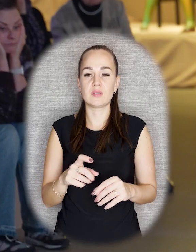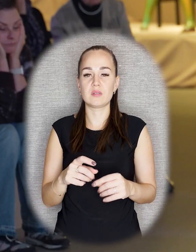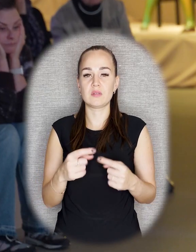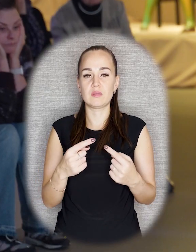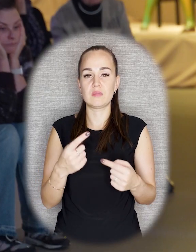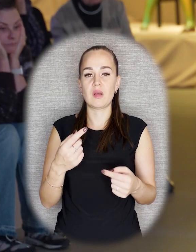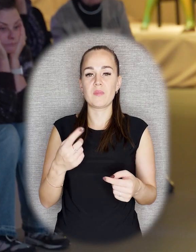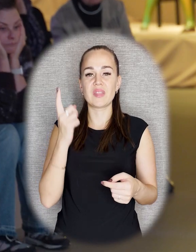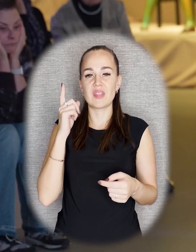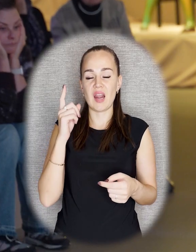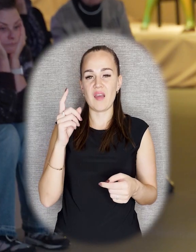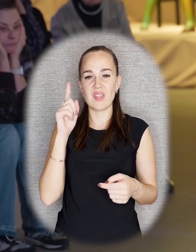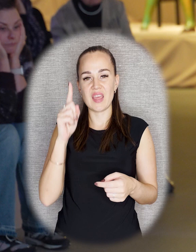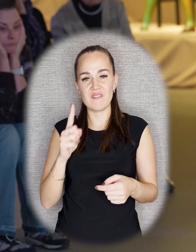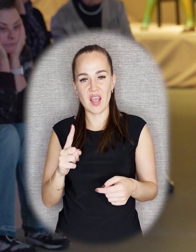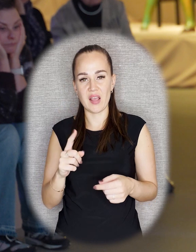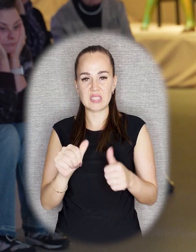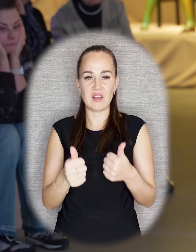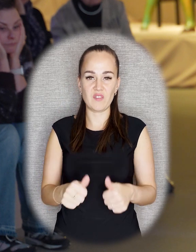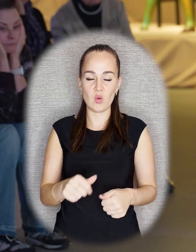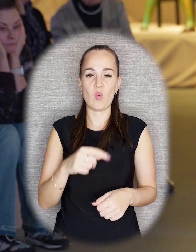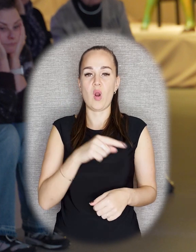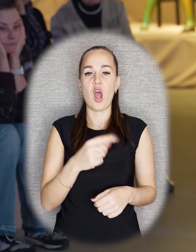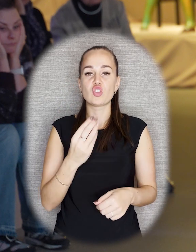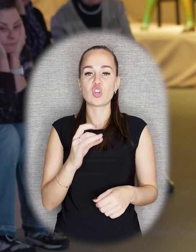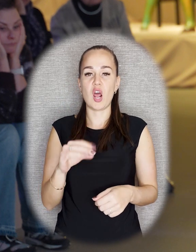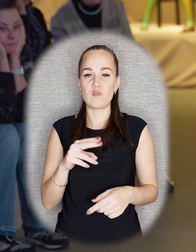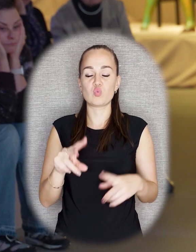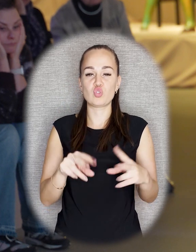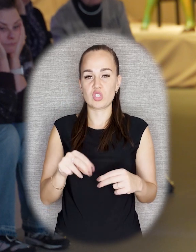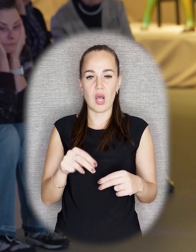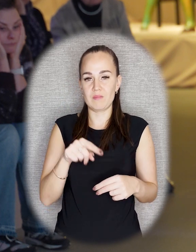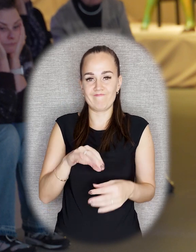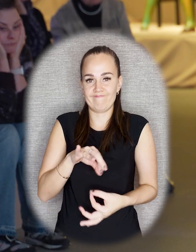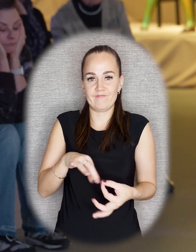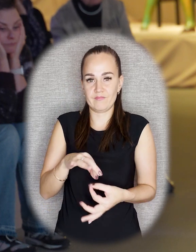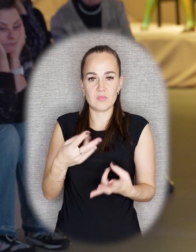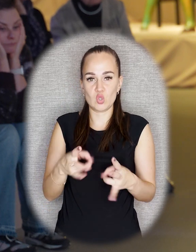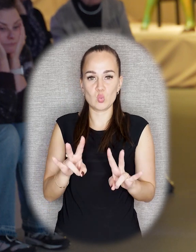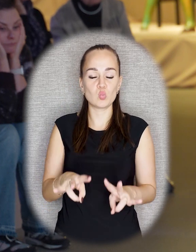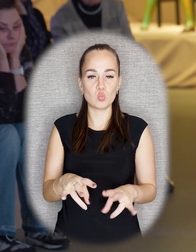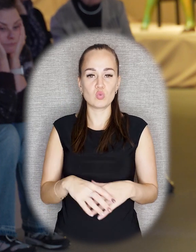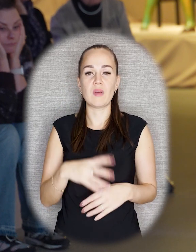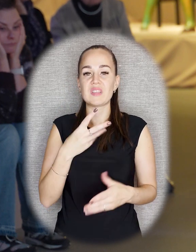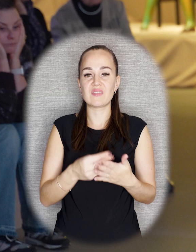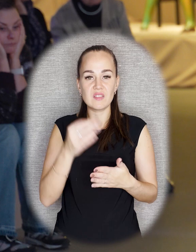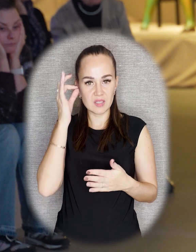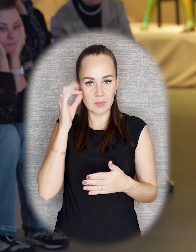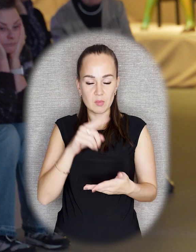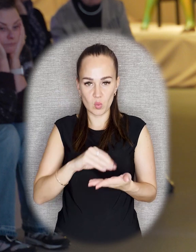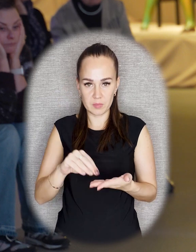из геометрических фигур. И Шеруд считал все это лишним. В своих воспоминаниях он писал, что